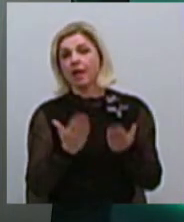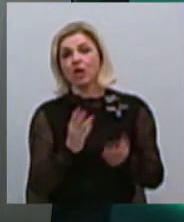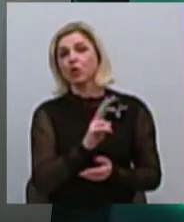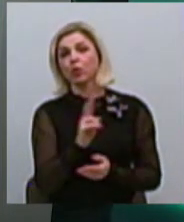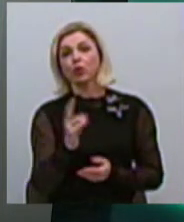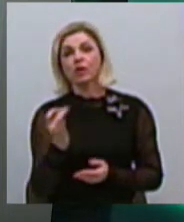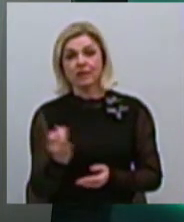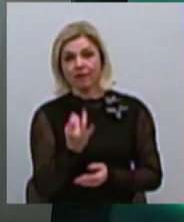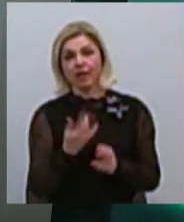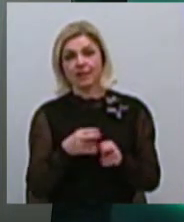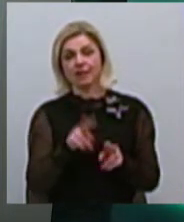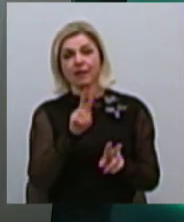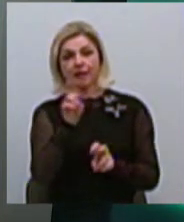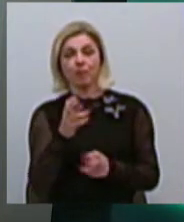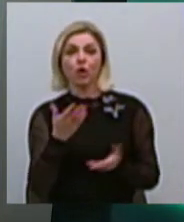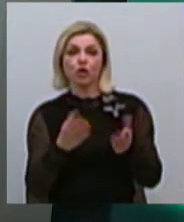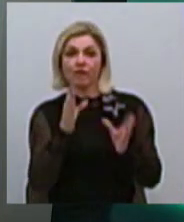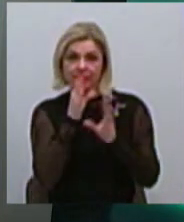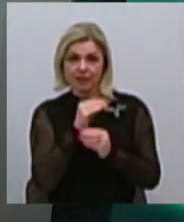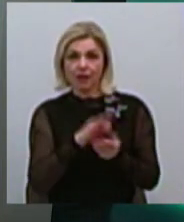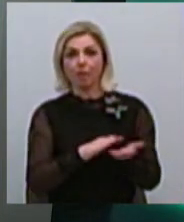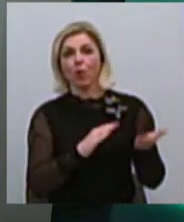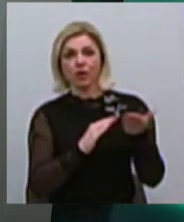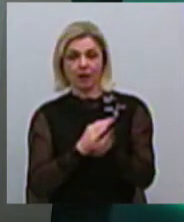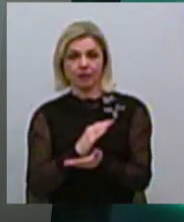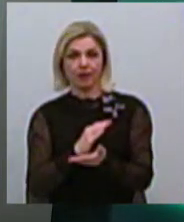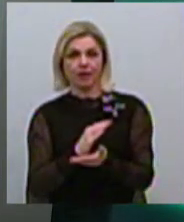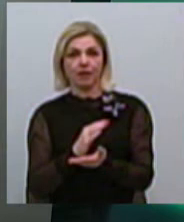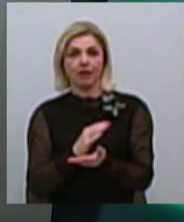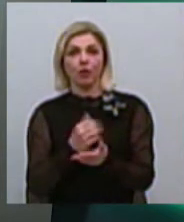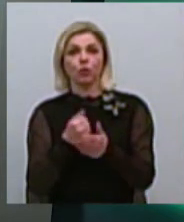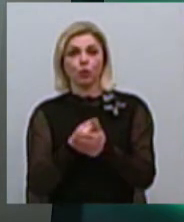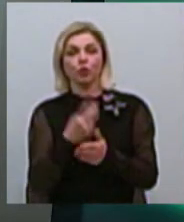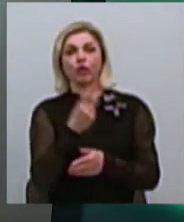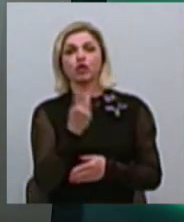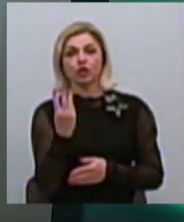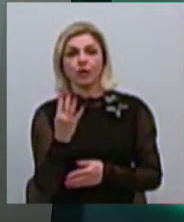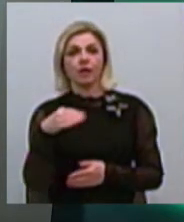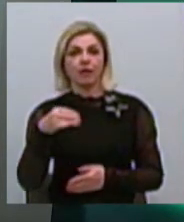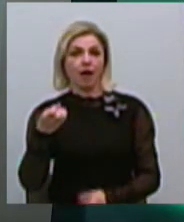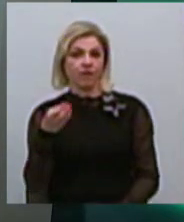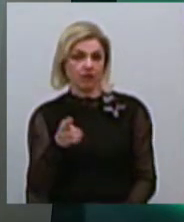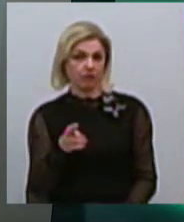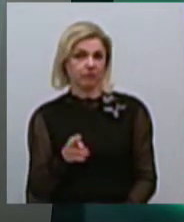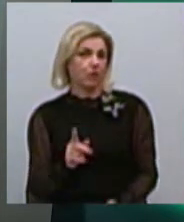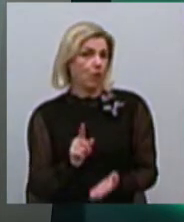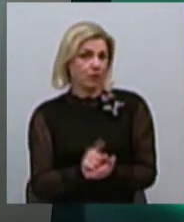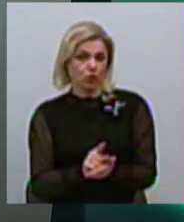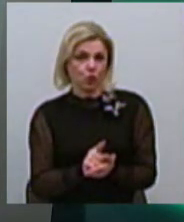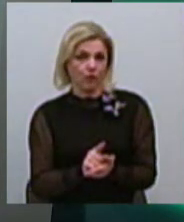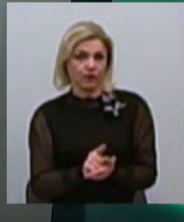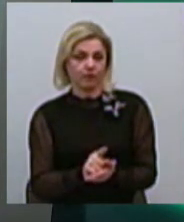цією темою, чи встигне він подати заяву до 24 травня? Безусловно. Дуже стисло.